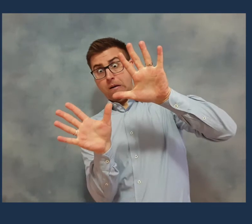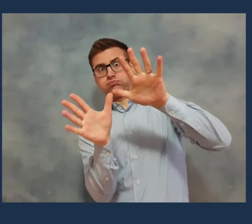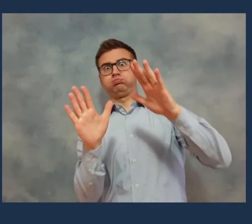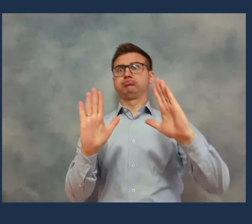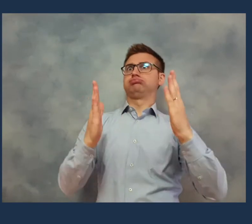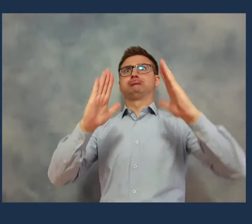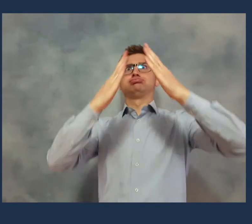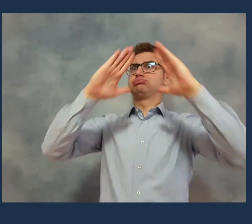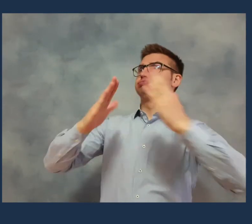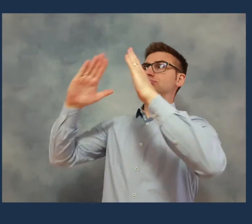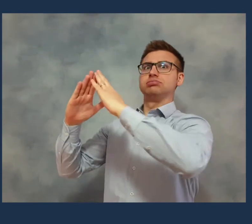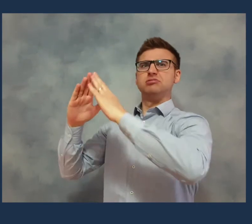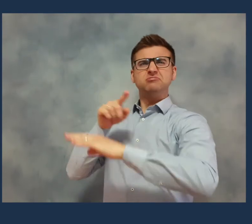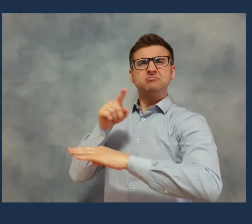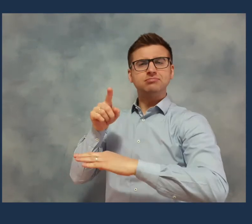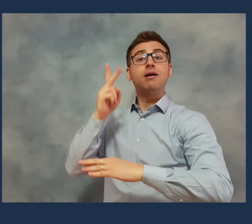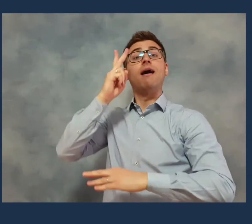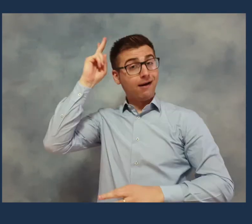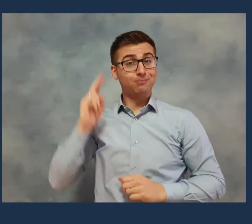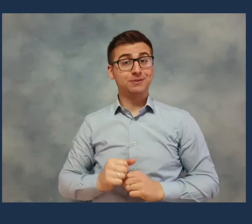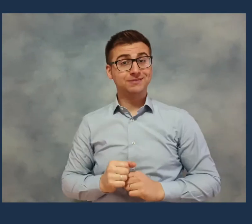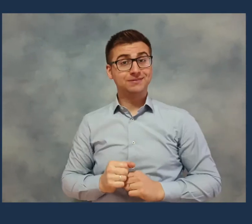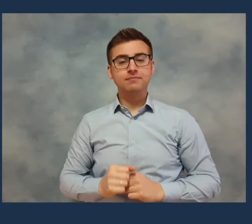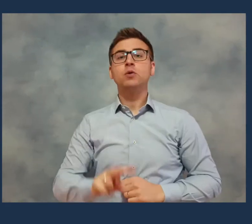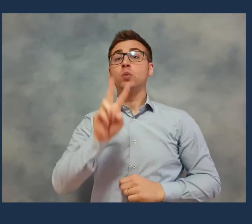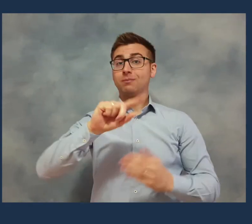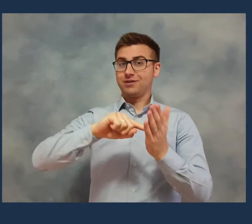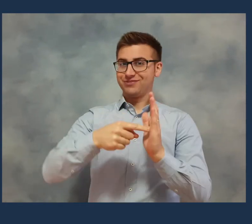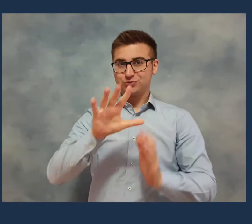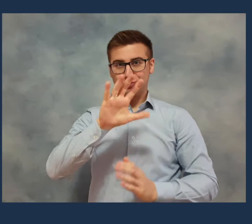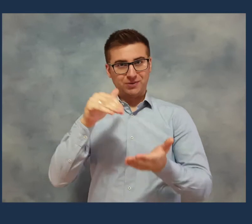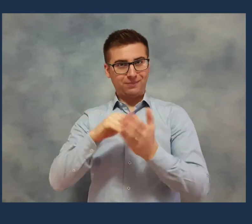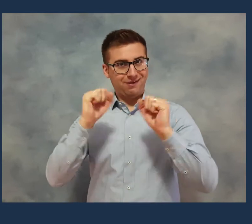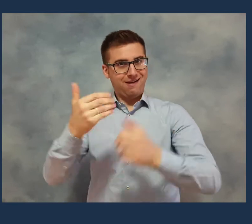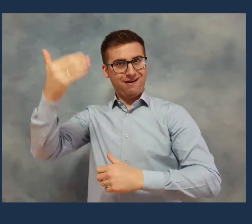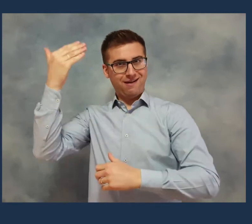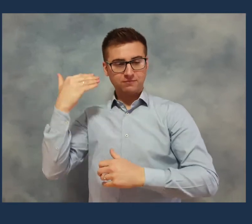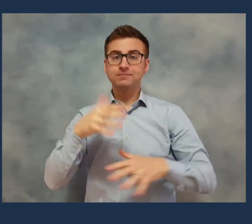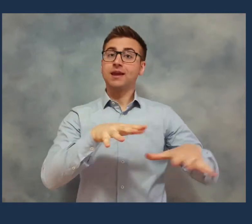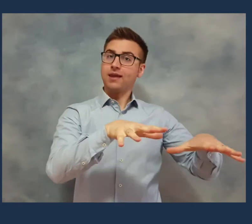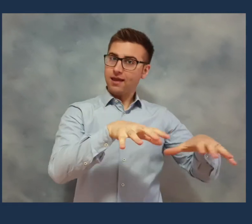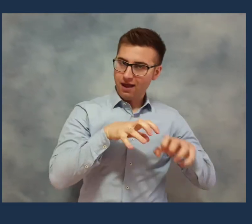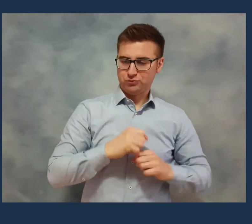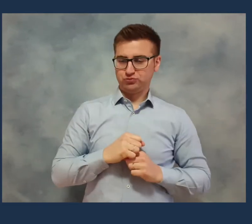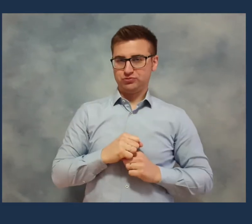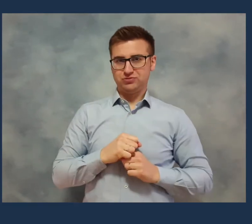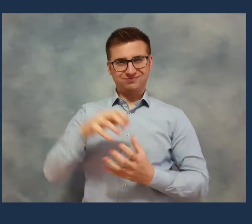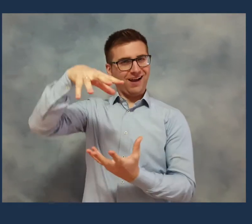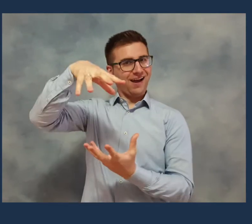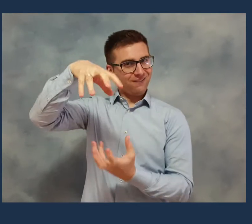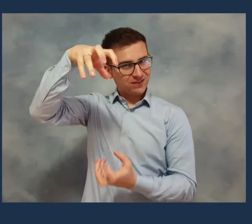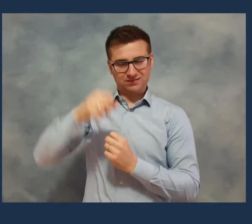così vicine che nella zona di contatto gli strati di roccia cominciano a sollevarsi. Sono le Alpi.